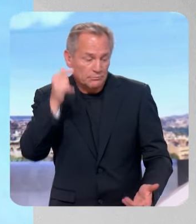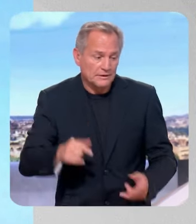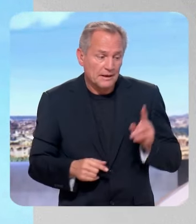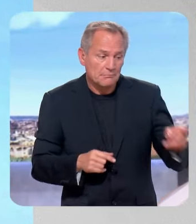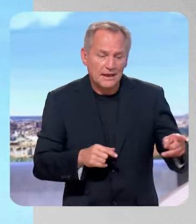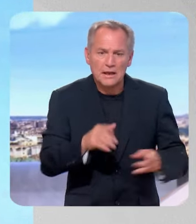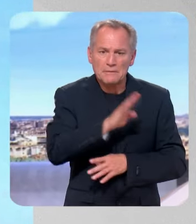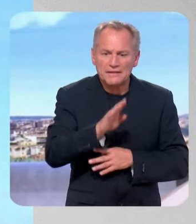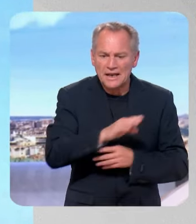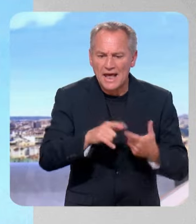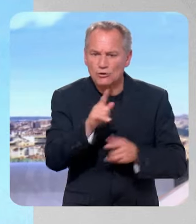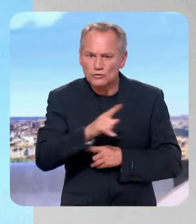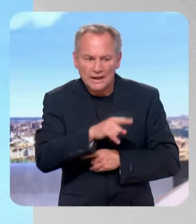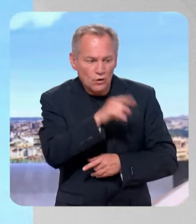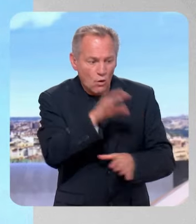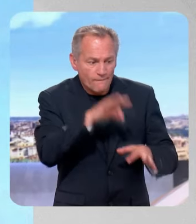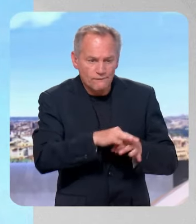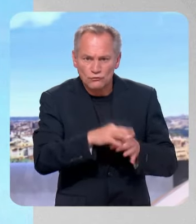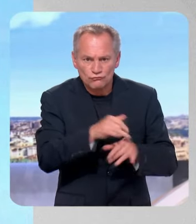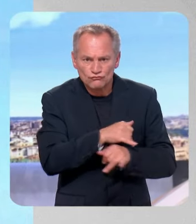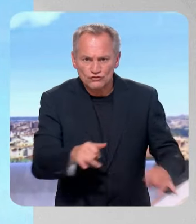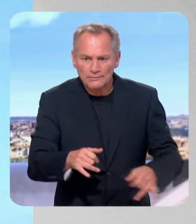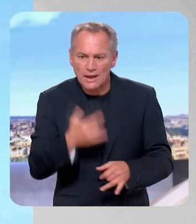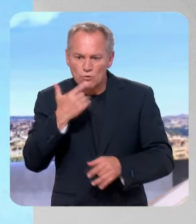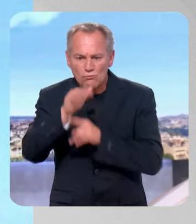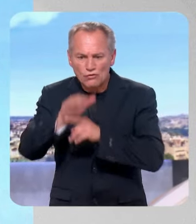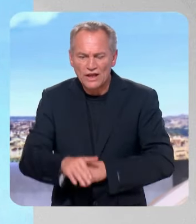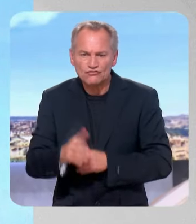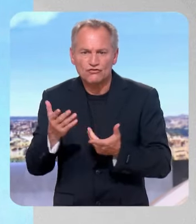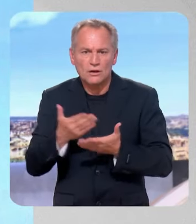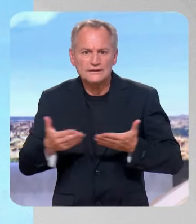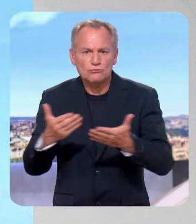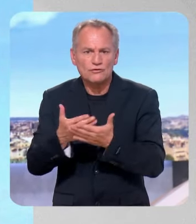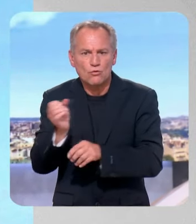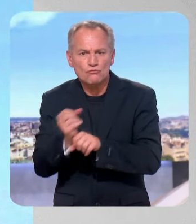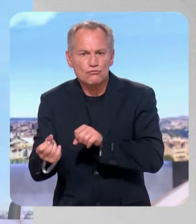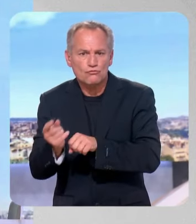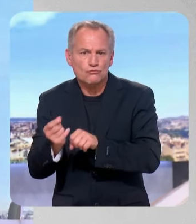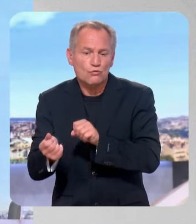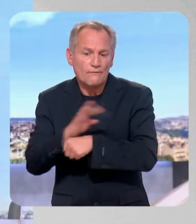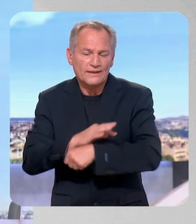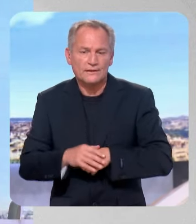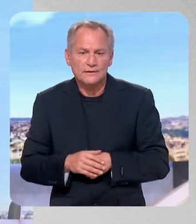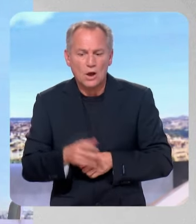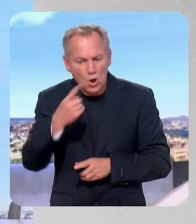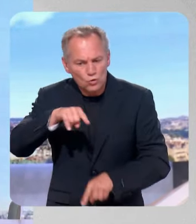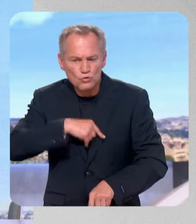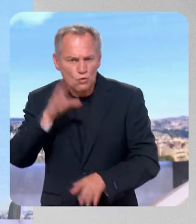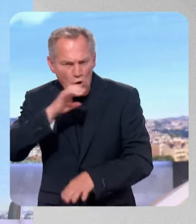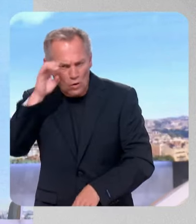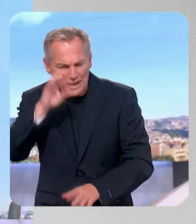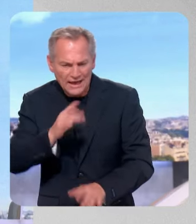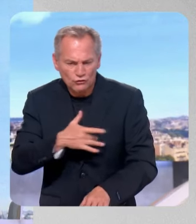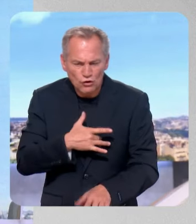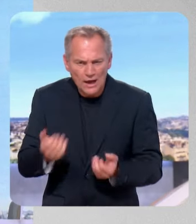voté cette dette en commun qui a permis de protéger nos compatriotes face à la crise du Covid. Les Européens de cœur et d'action et de décision,